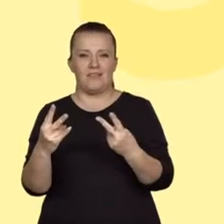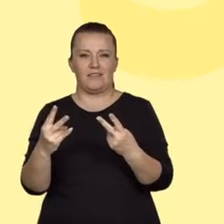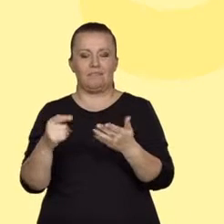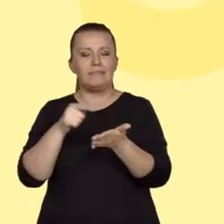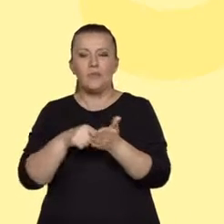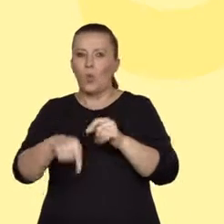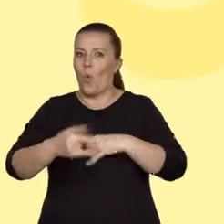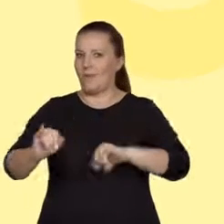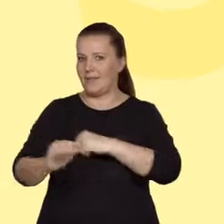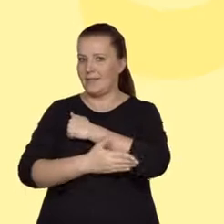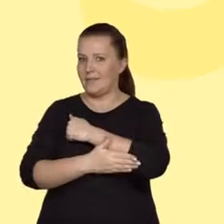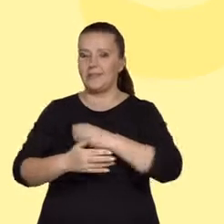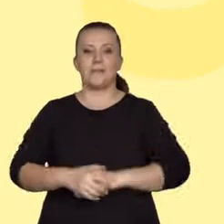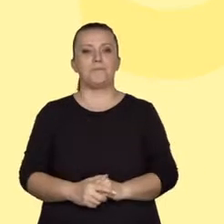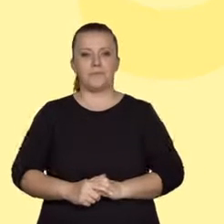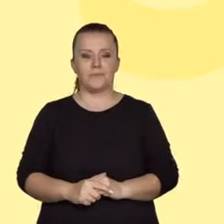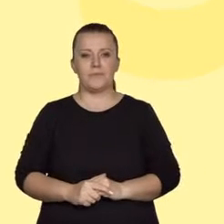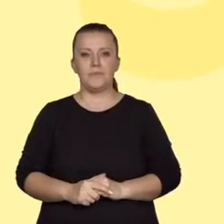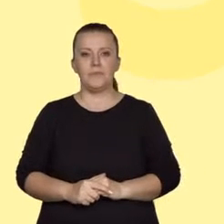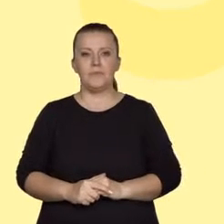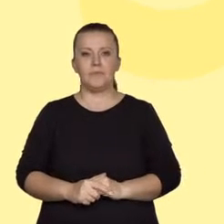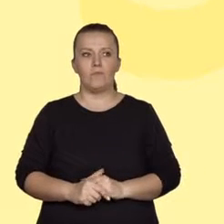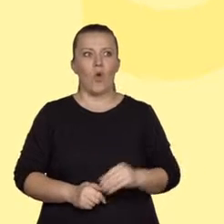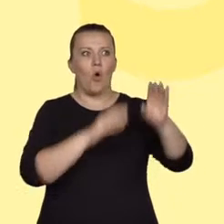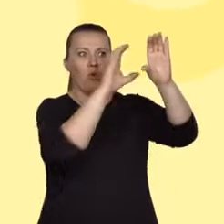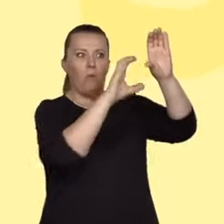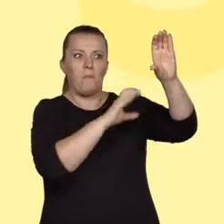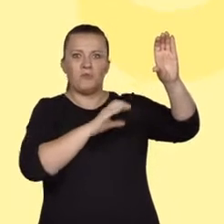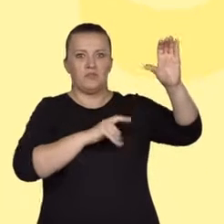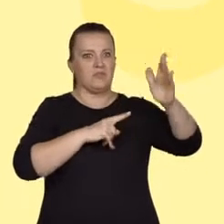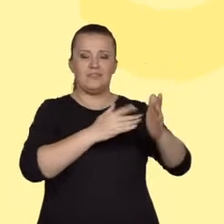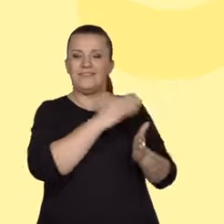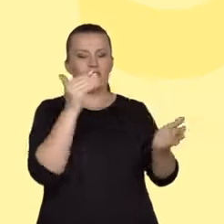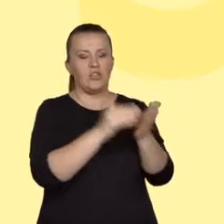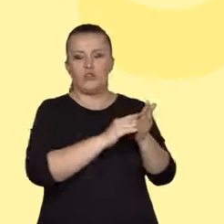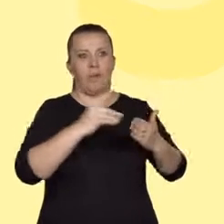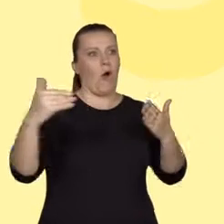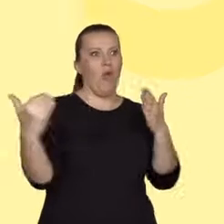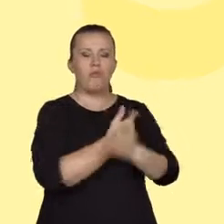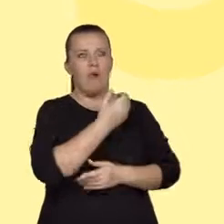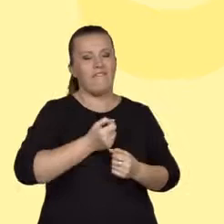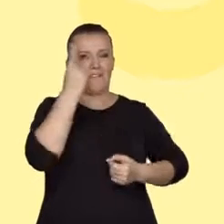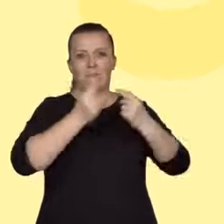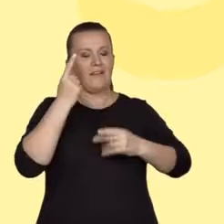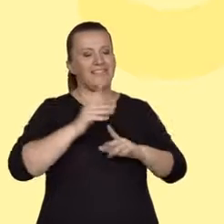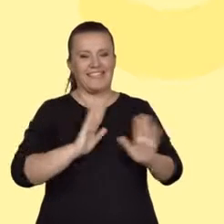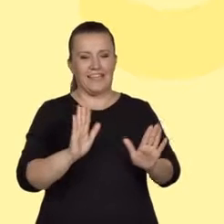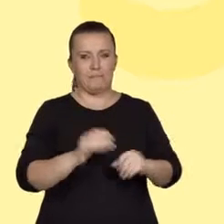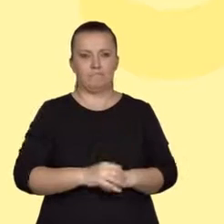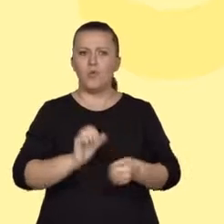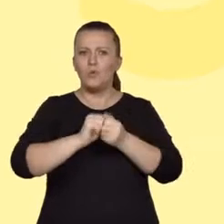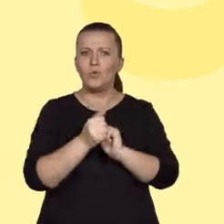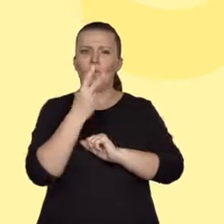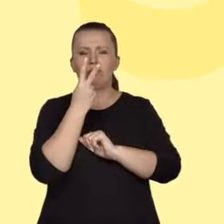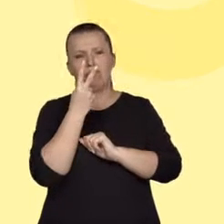w odniesieniu do literatury. Kompozycji na szczęście nie trzeba wymyślać od podstaw, podobnie jak w porządku argumentacji. Stosujemy zwykle dwa rodzaje